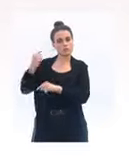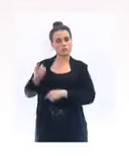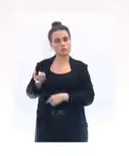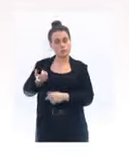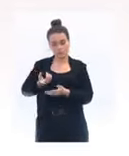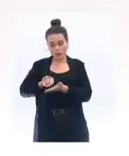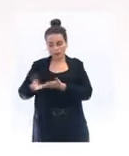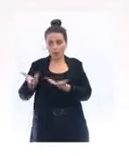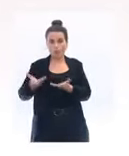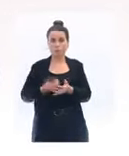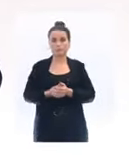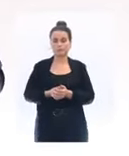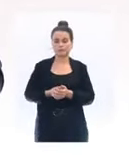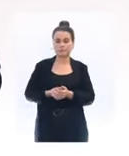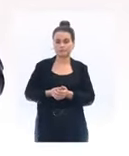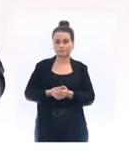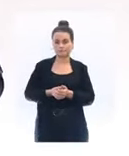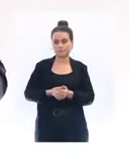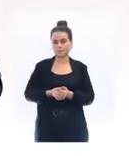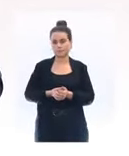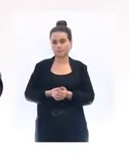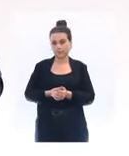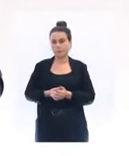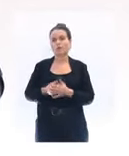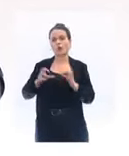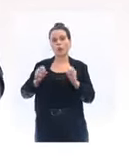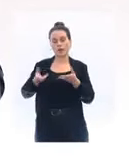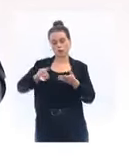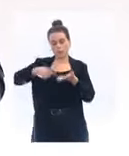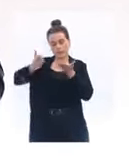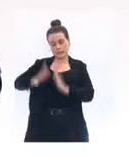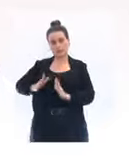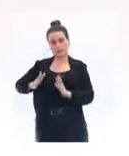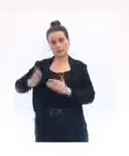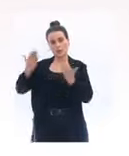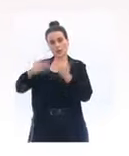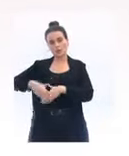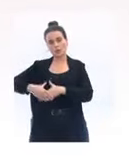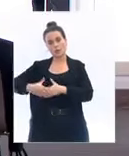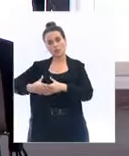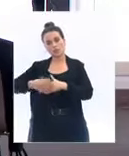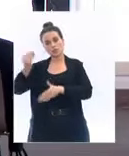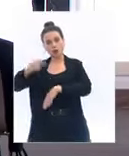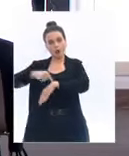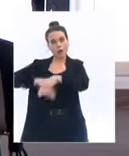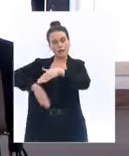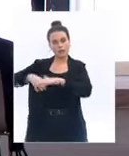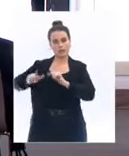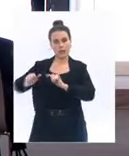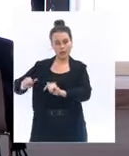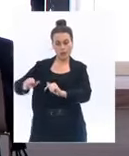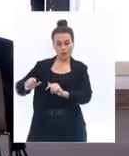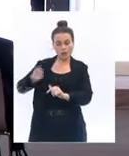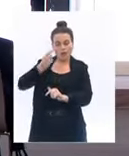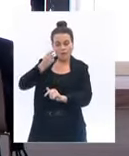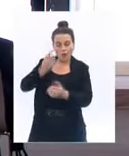attendre quelque temps pour en apprécier les effets. Mais, et je suis sûr que vous vous en souvenez, je vous ai